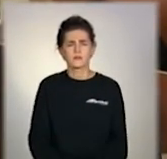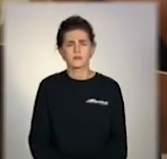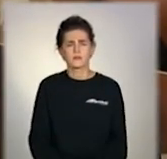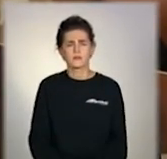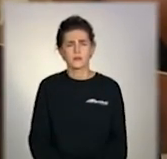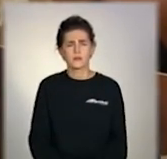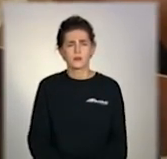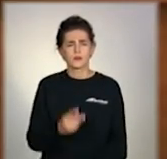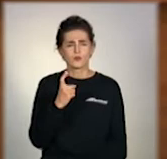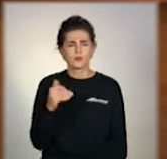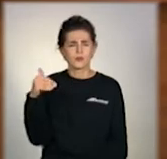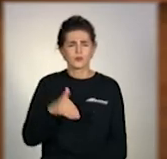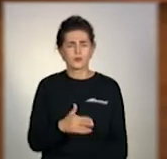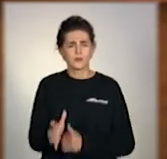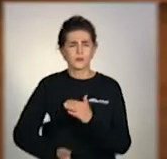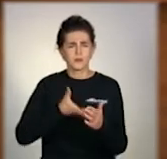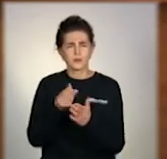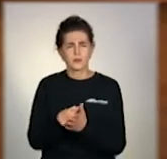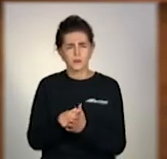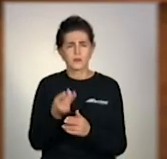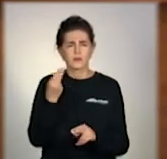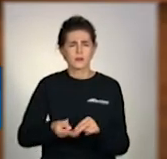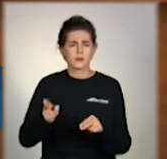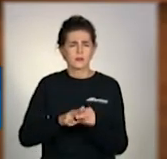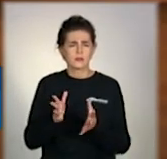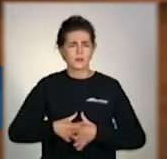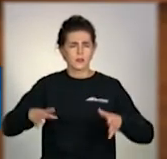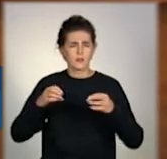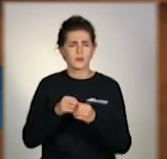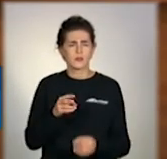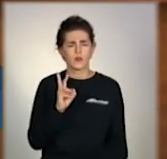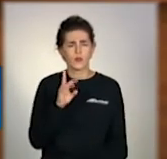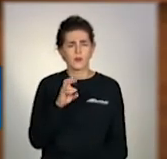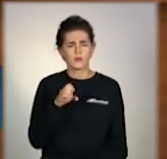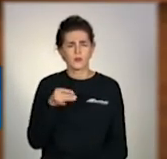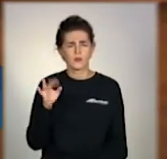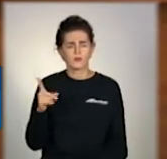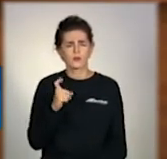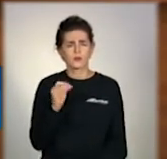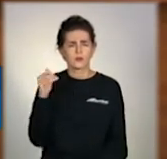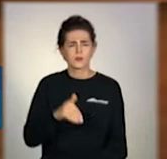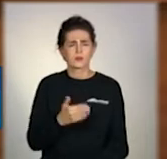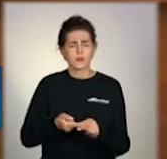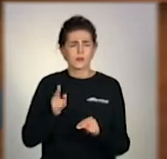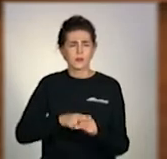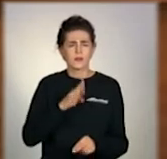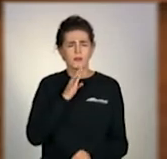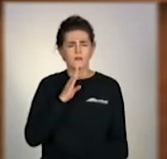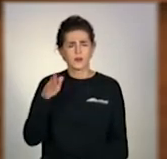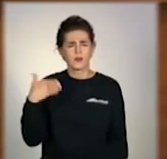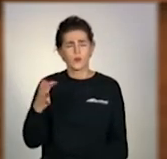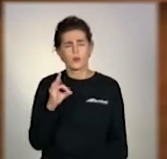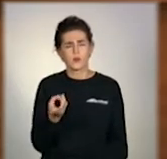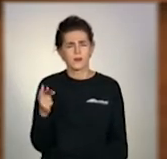тисяч колесників В. Михайловні, 100 тисяч колесників Ольги